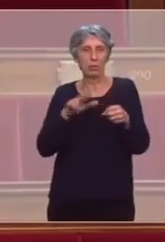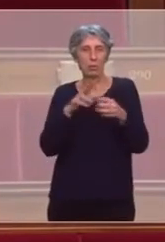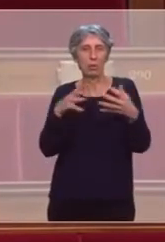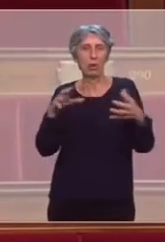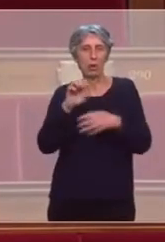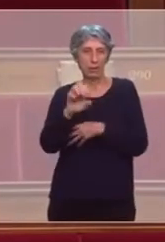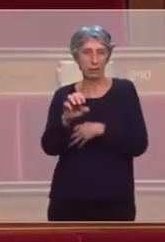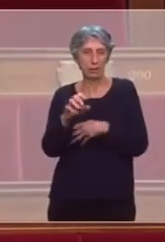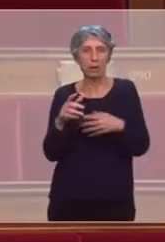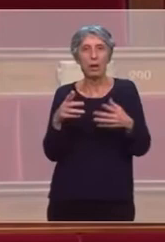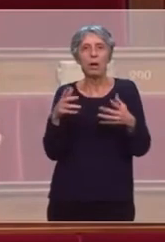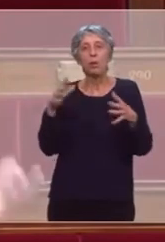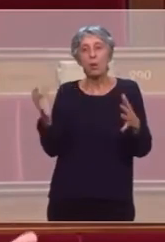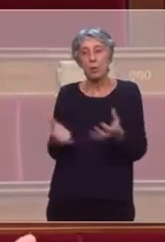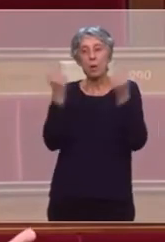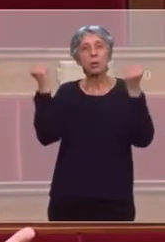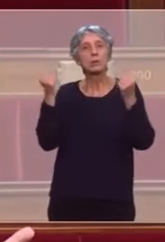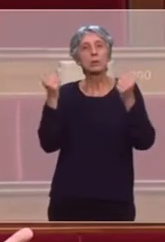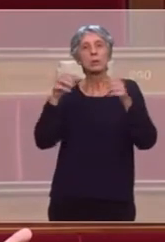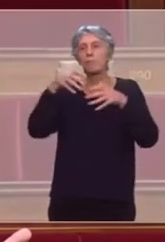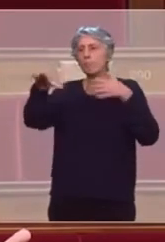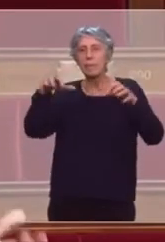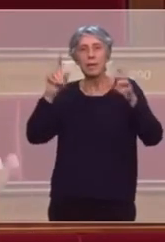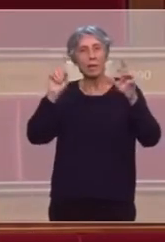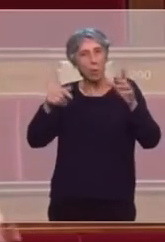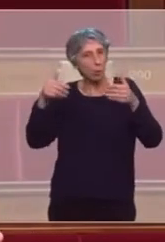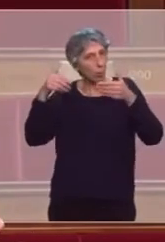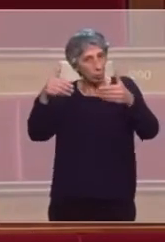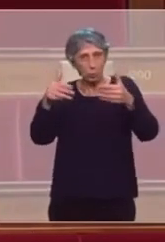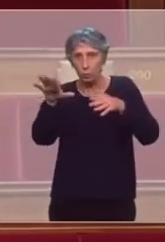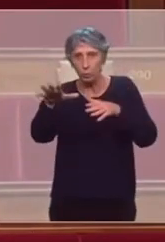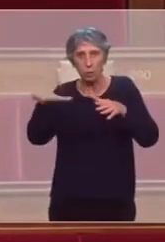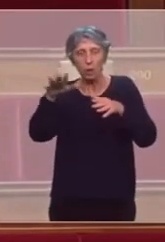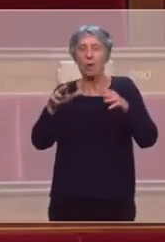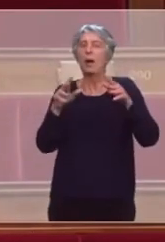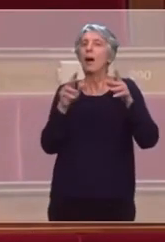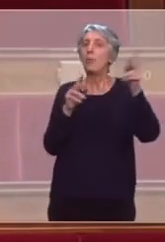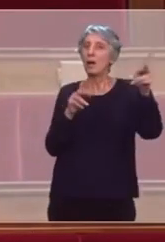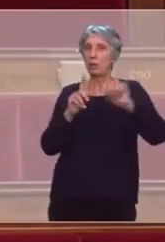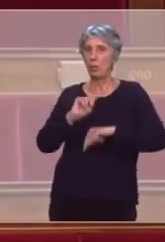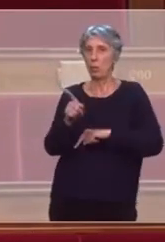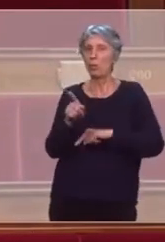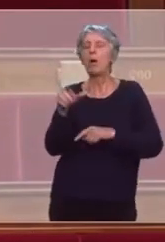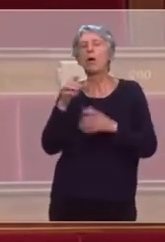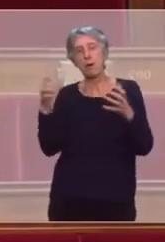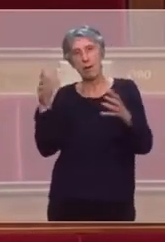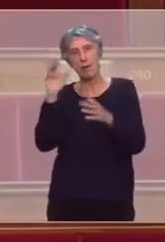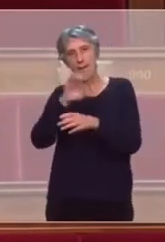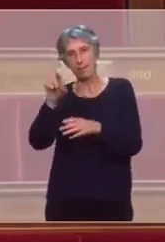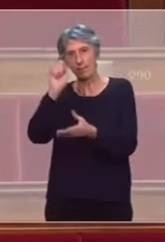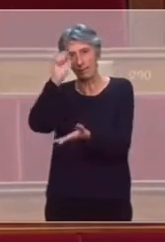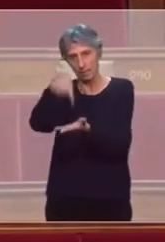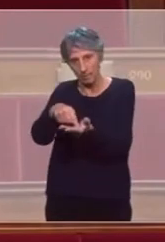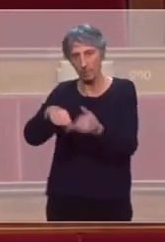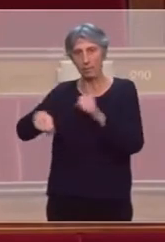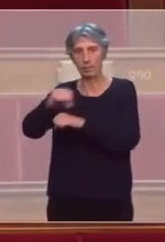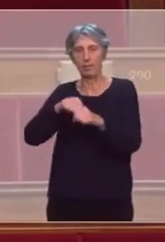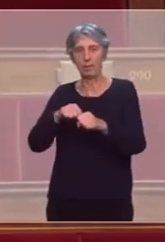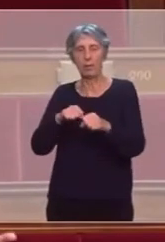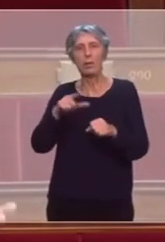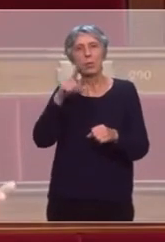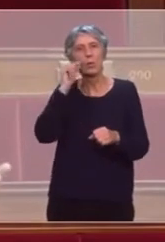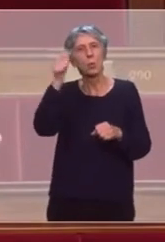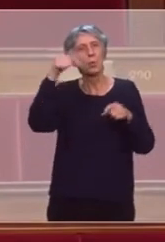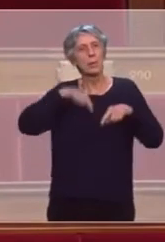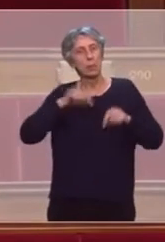doit désormais se poursuivre entre les élus du territoire et non à Paris. Pouvez-vous, M. le Premier ministre, préciser votre propos